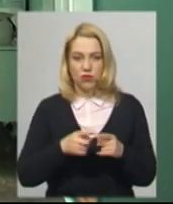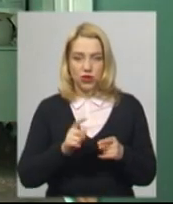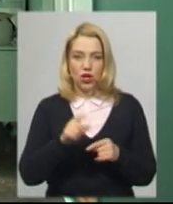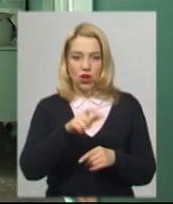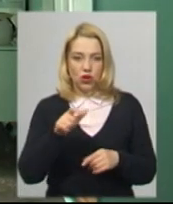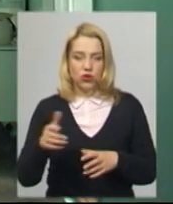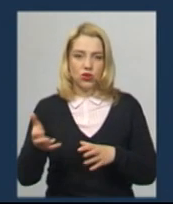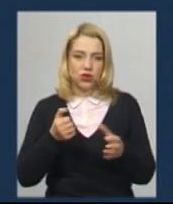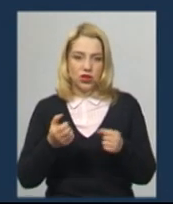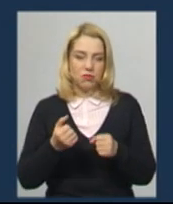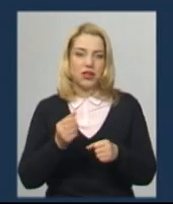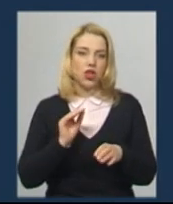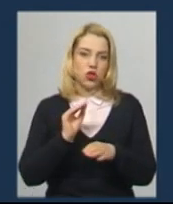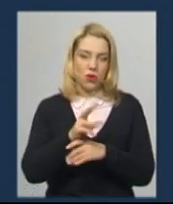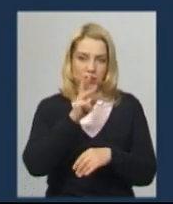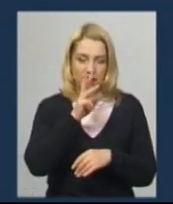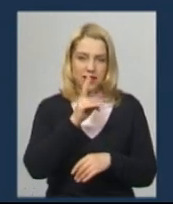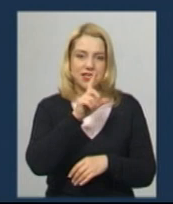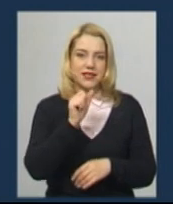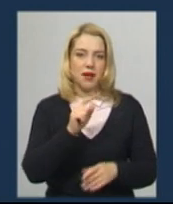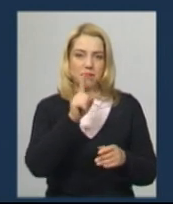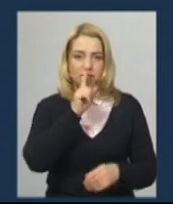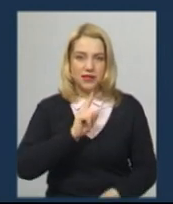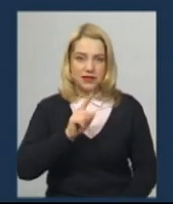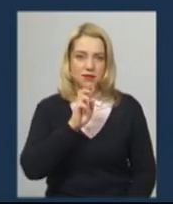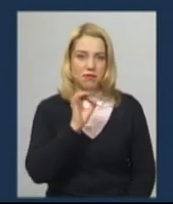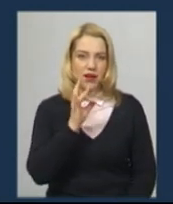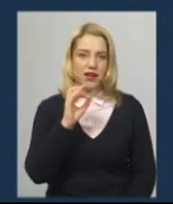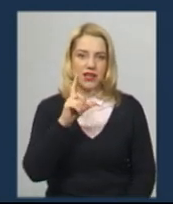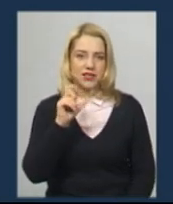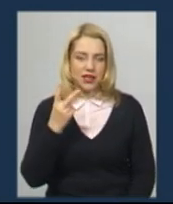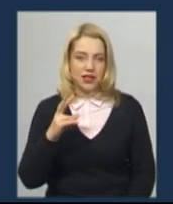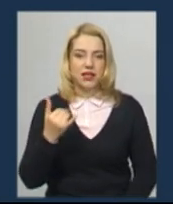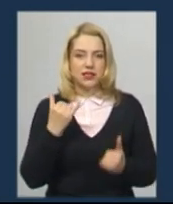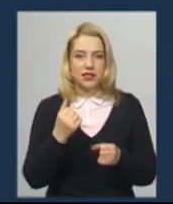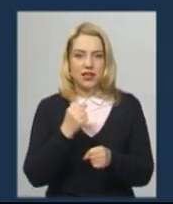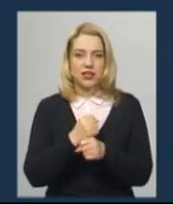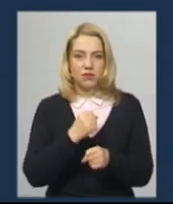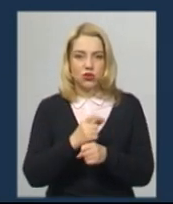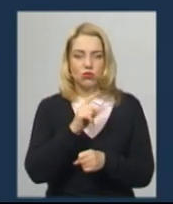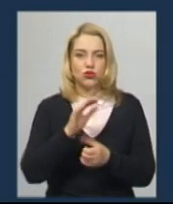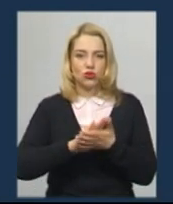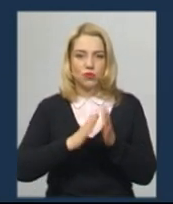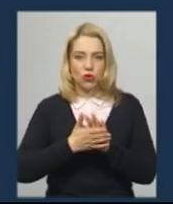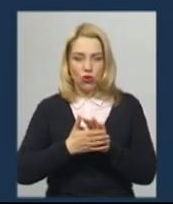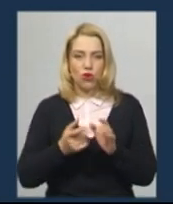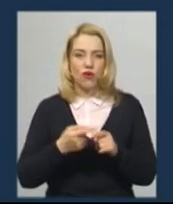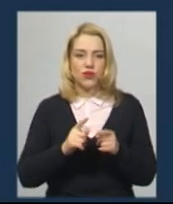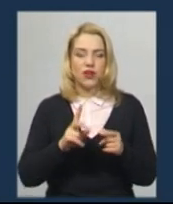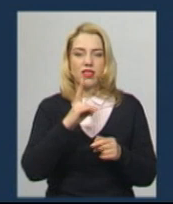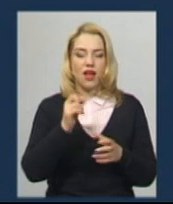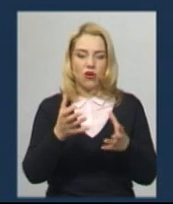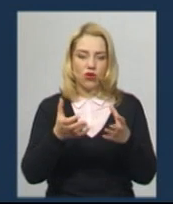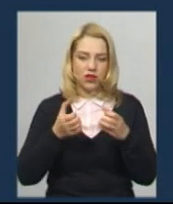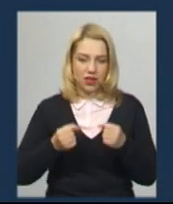отримав доплати за березень. Ми зараз працюємо над тим, щоб заключити договір на отримання нового пакету по COVID. Мова йде про